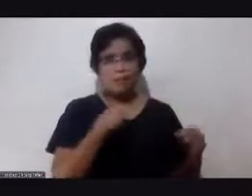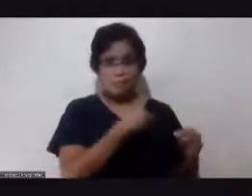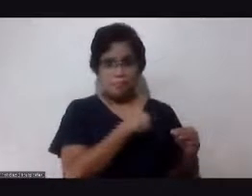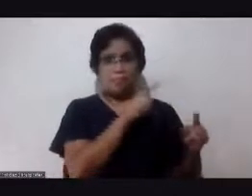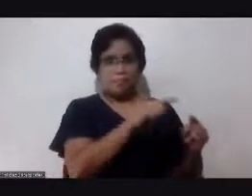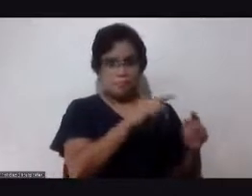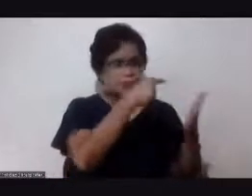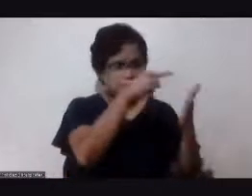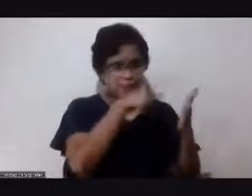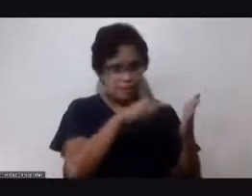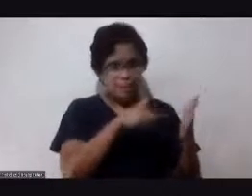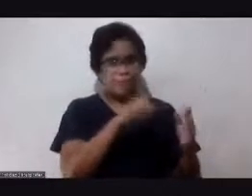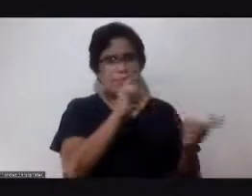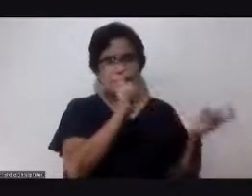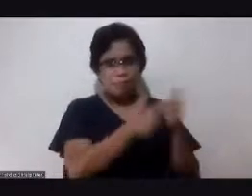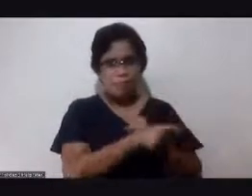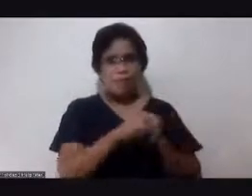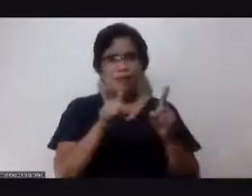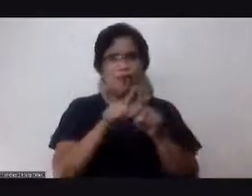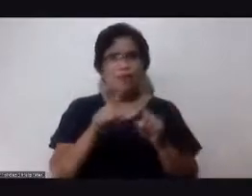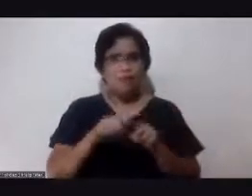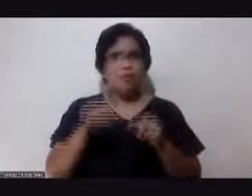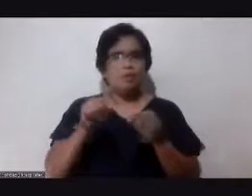po natin yan titignan sa iba, kundi sa atin.